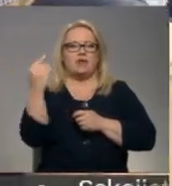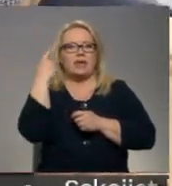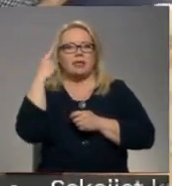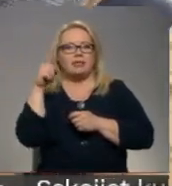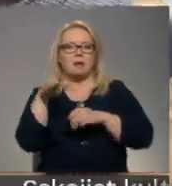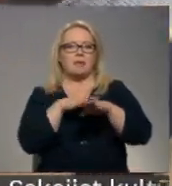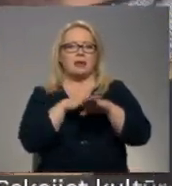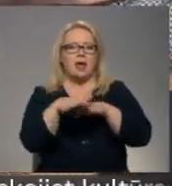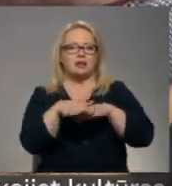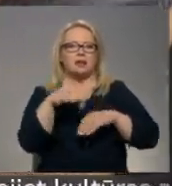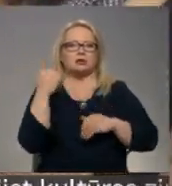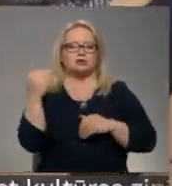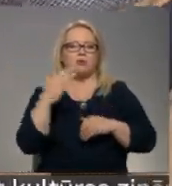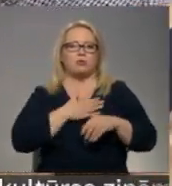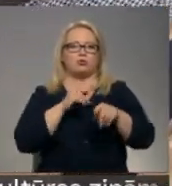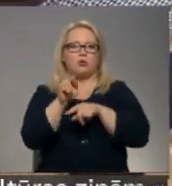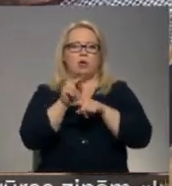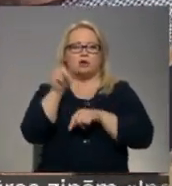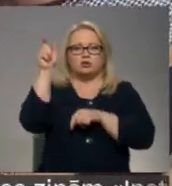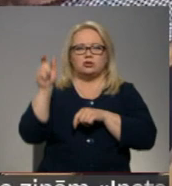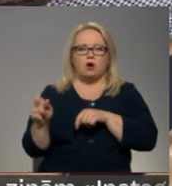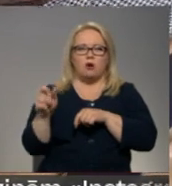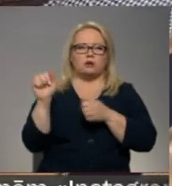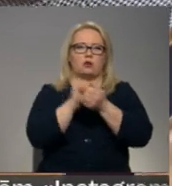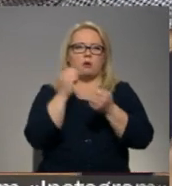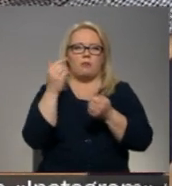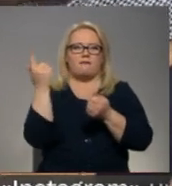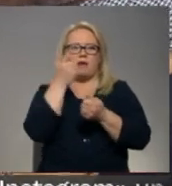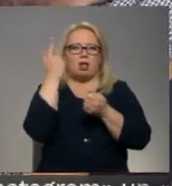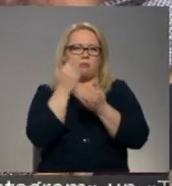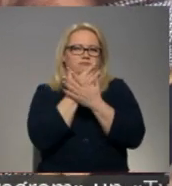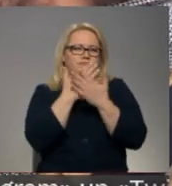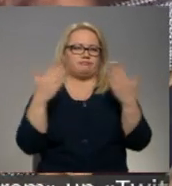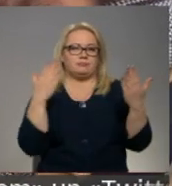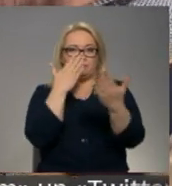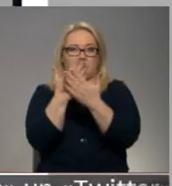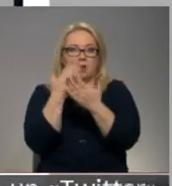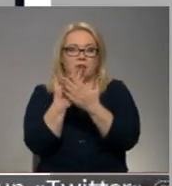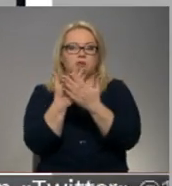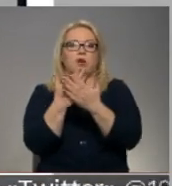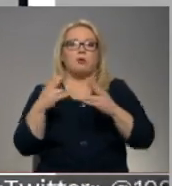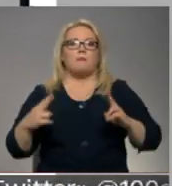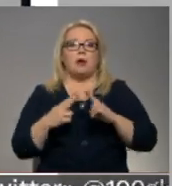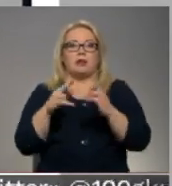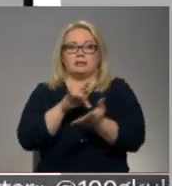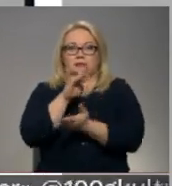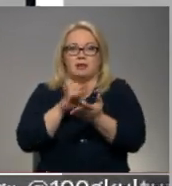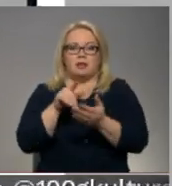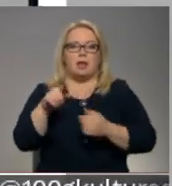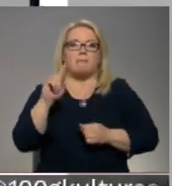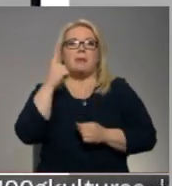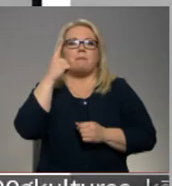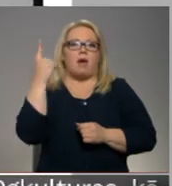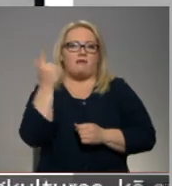realizēta šo te Lailas Pakalniņas retrospekciju šeit Parīzes centrā. Tā ir pirmā filma, kur